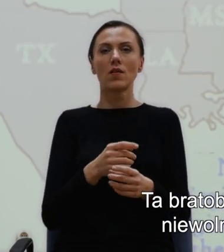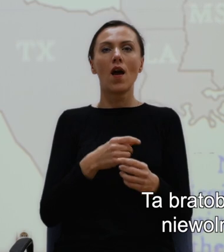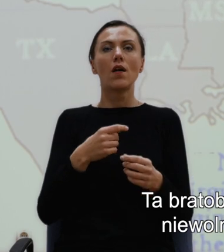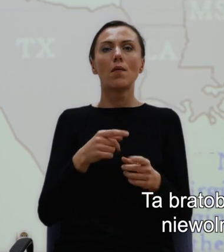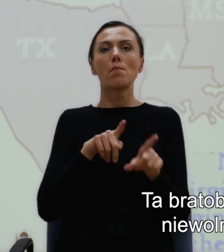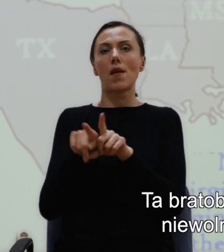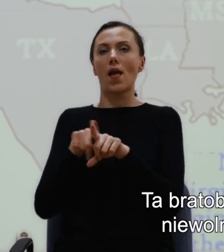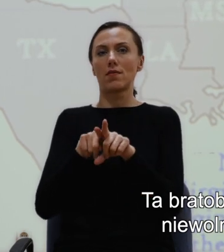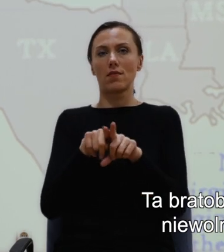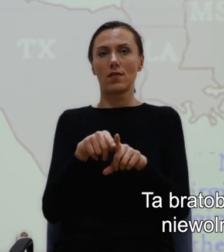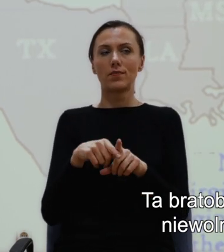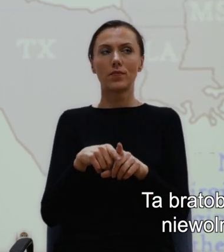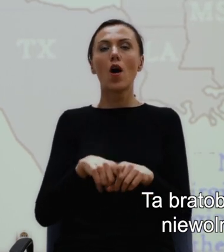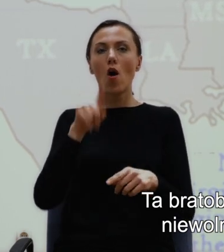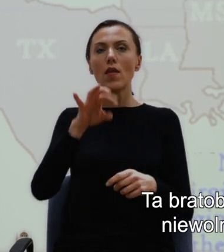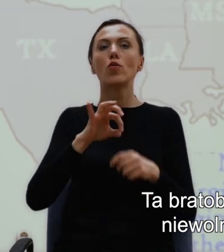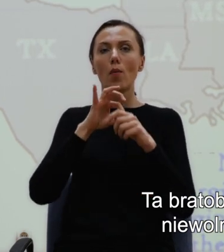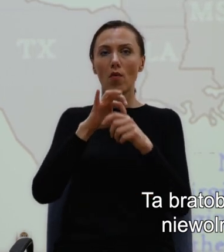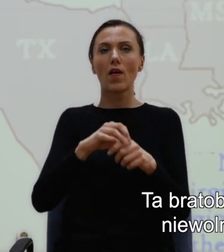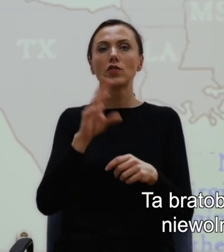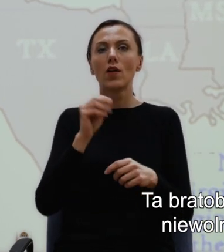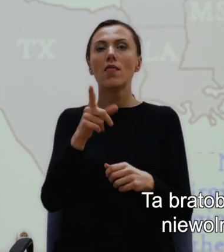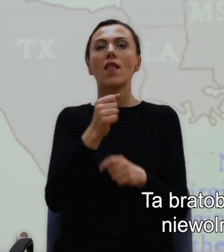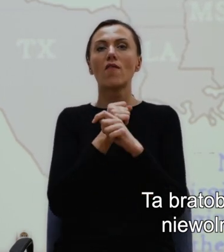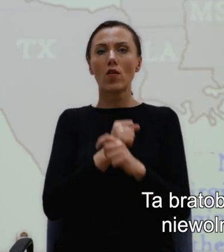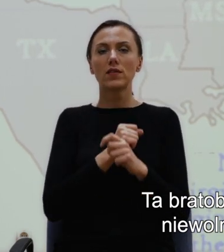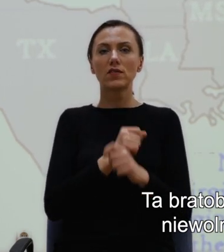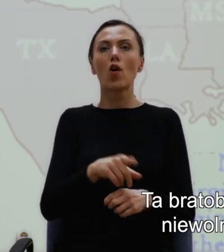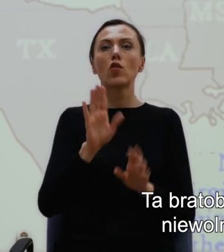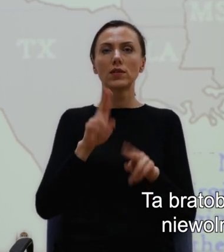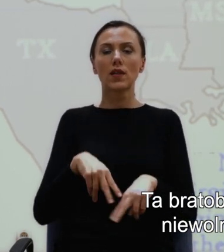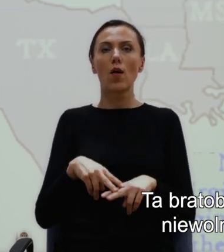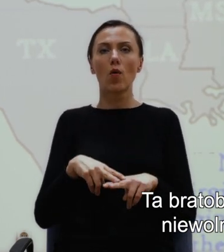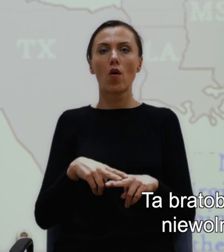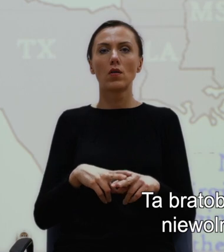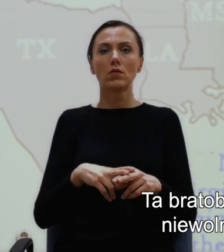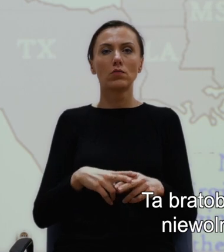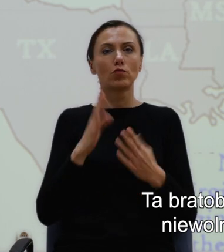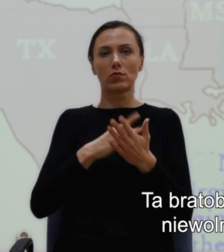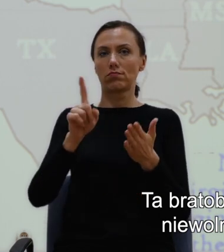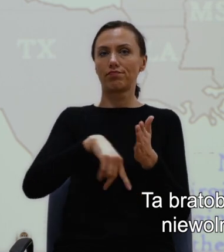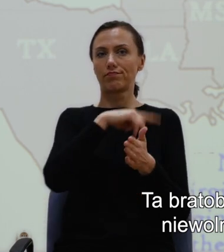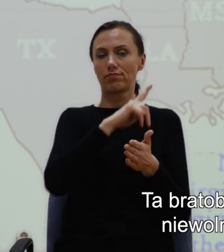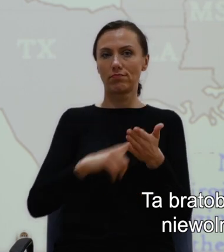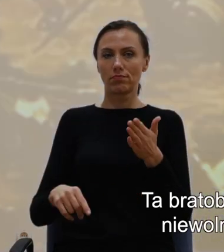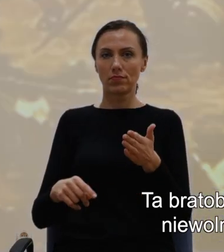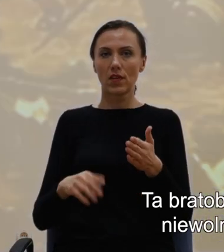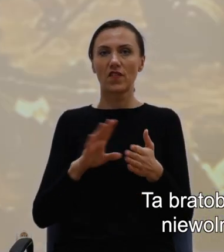tego, że niewolnictwo zostało zniesione w